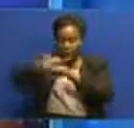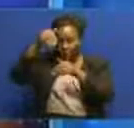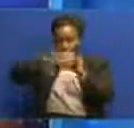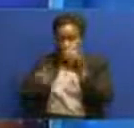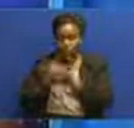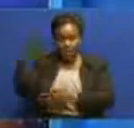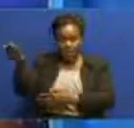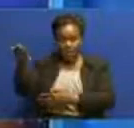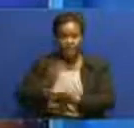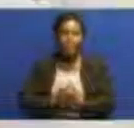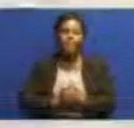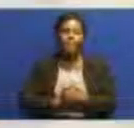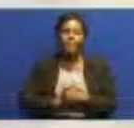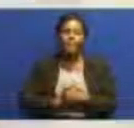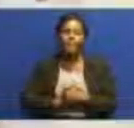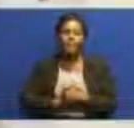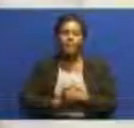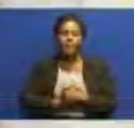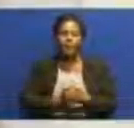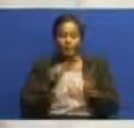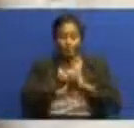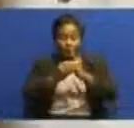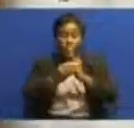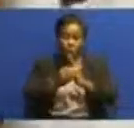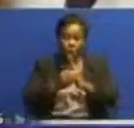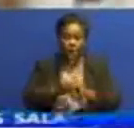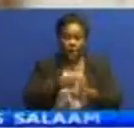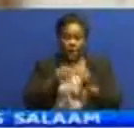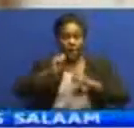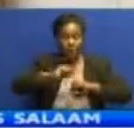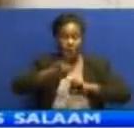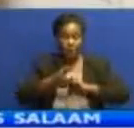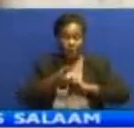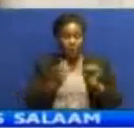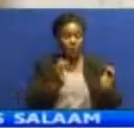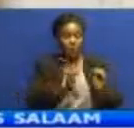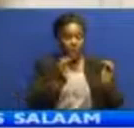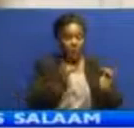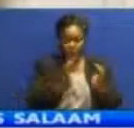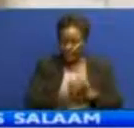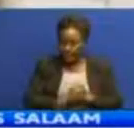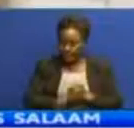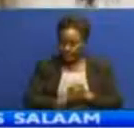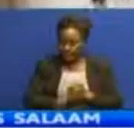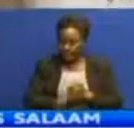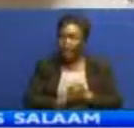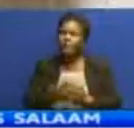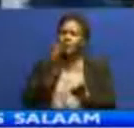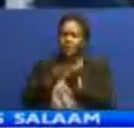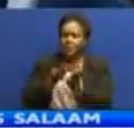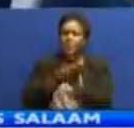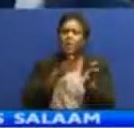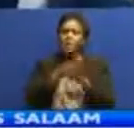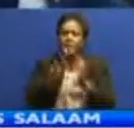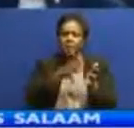akiongozwa na wakili wa utetezi pita kibatala mbele ya hakimumkazi thomas simba shahidi huyo meyeleza